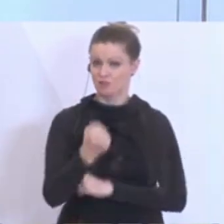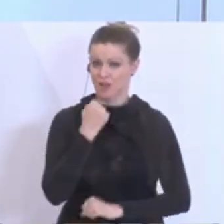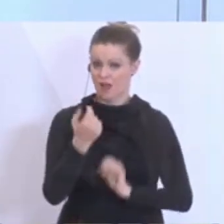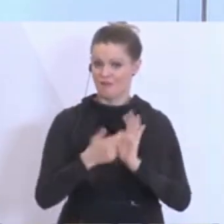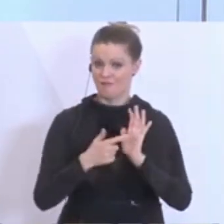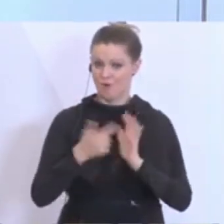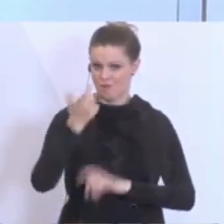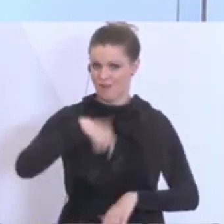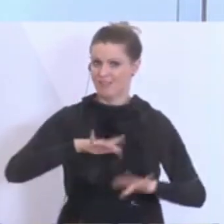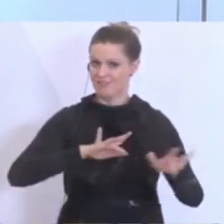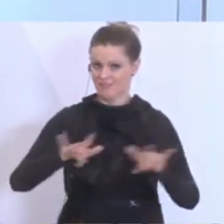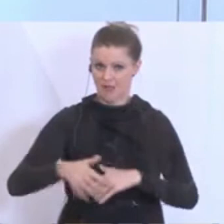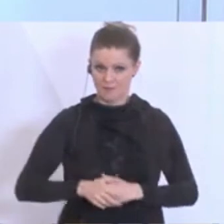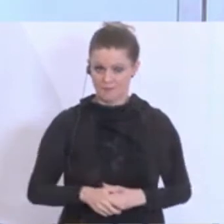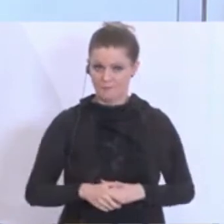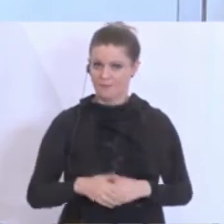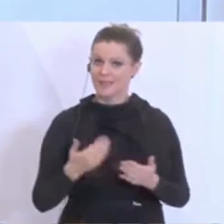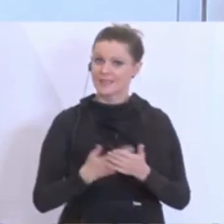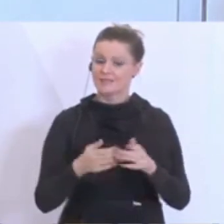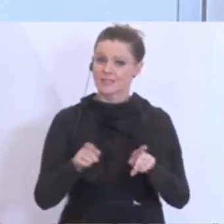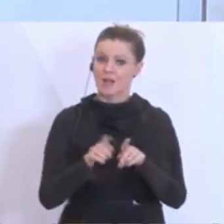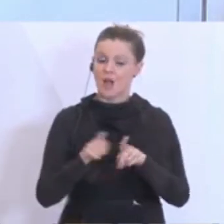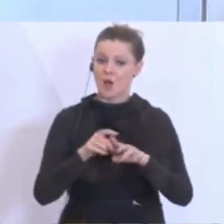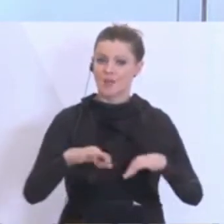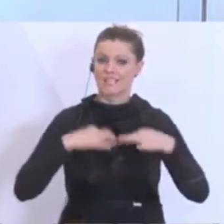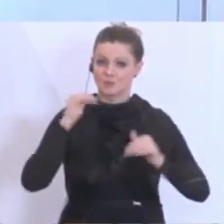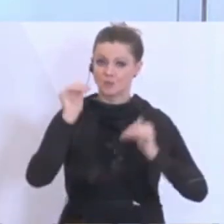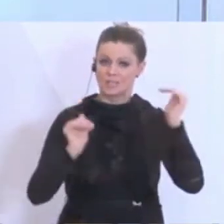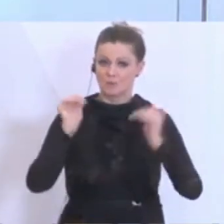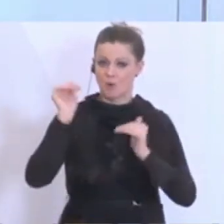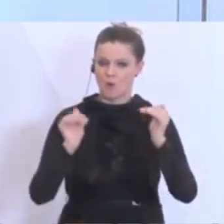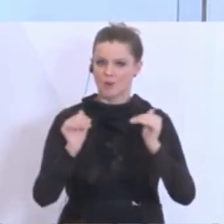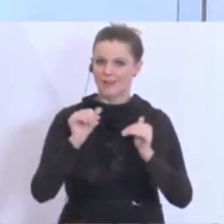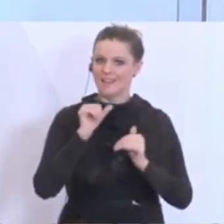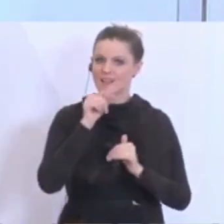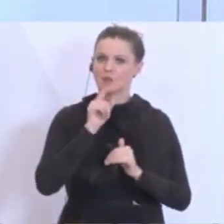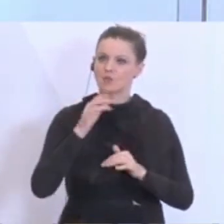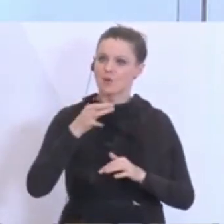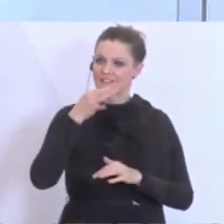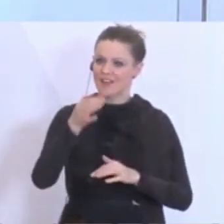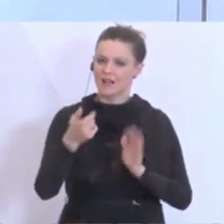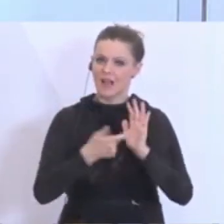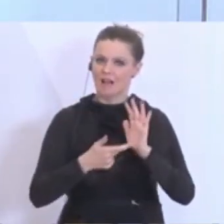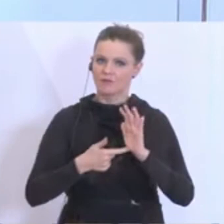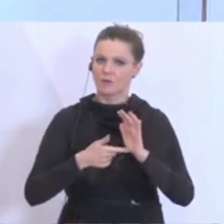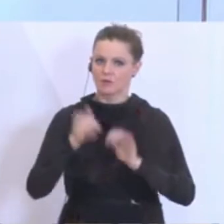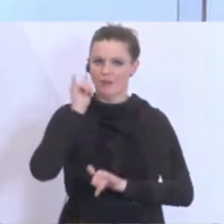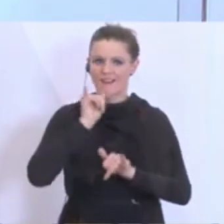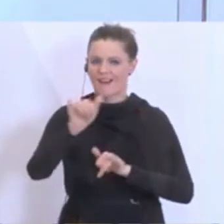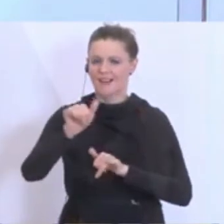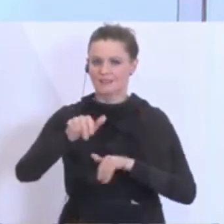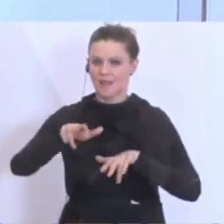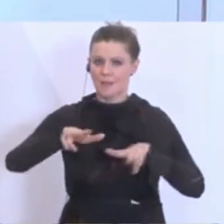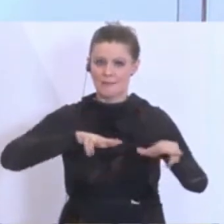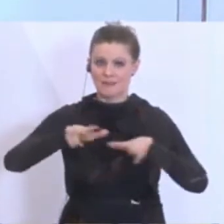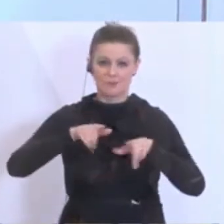das tatsächlich noch nie der Fall war. Es kommen auch von den Gesundheitsbehörden nicht nur die Anforderungen im Zuge des Reisemanagements, immer